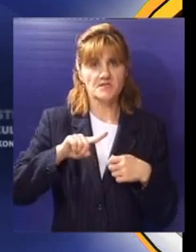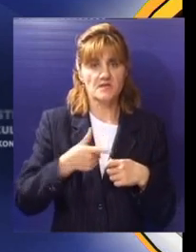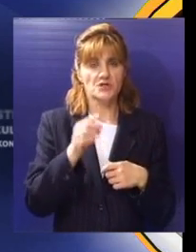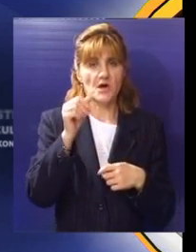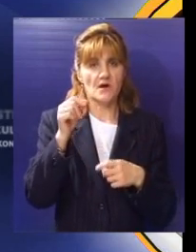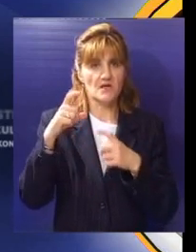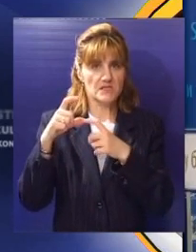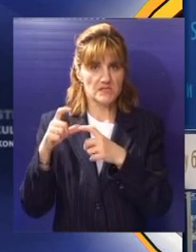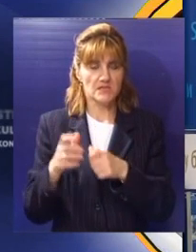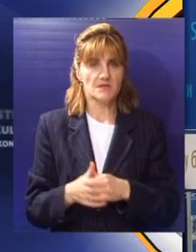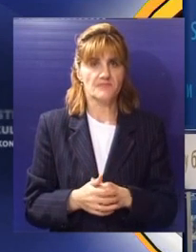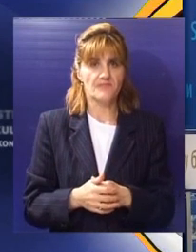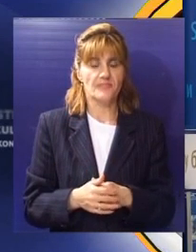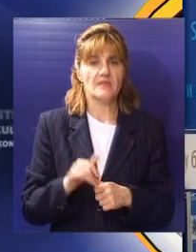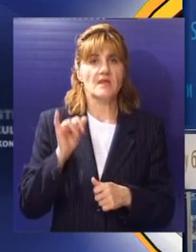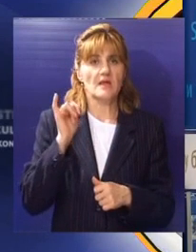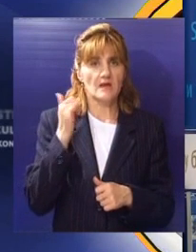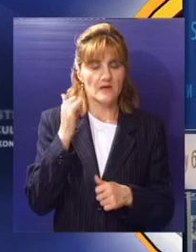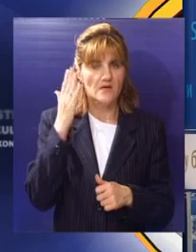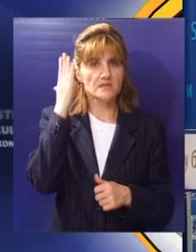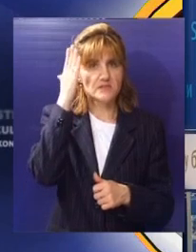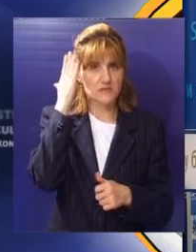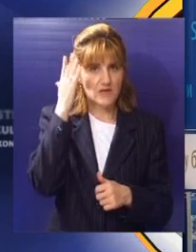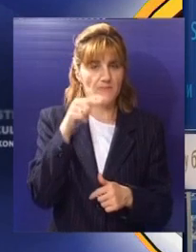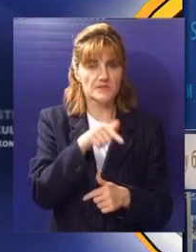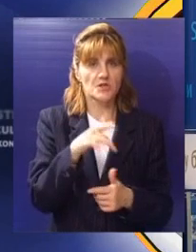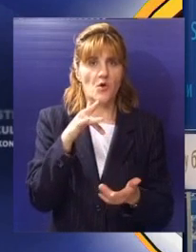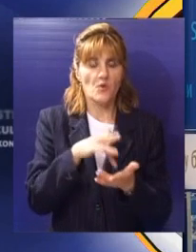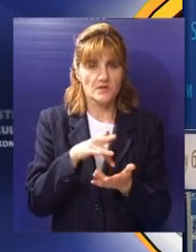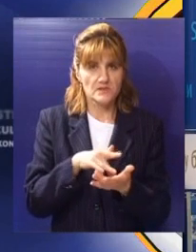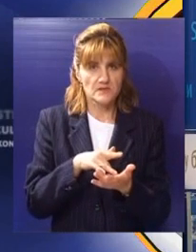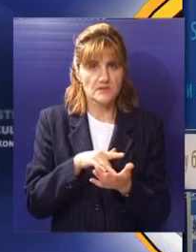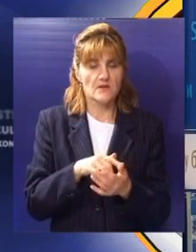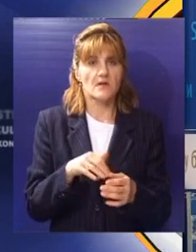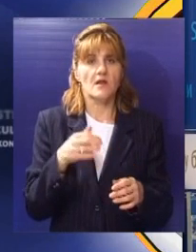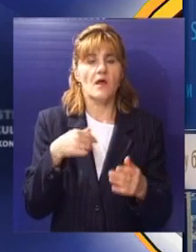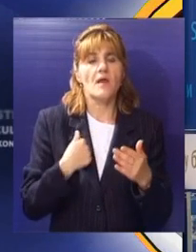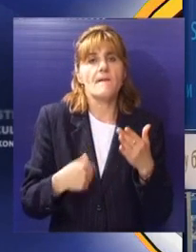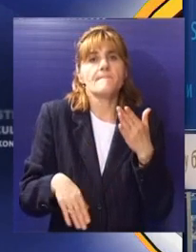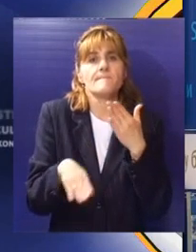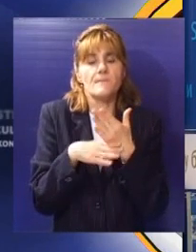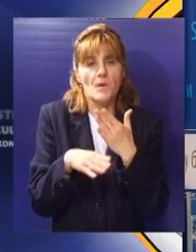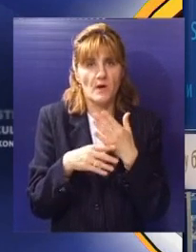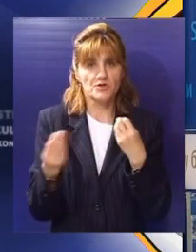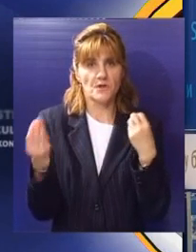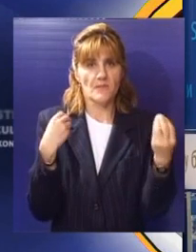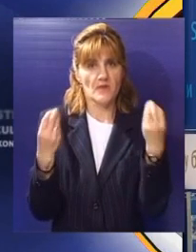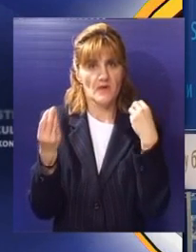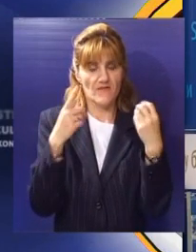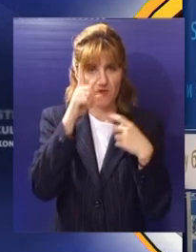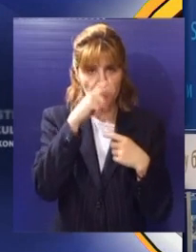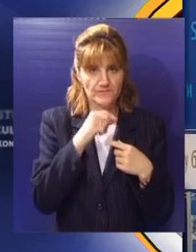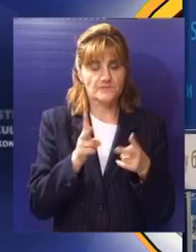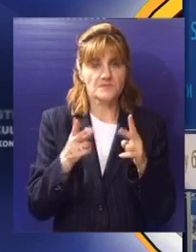.rs Jeste zamisao Infoeko Centra da pomaže u ovom